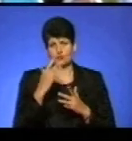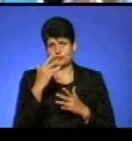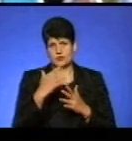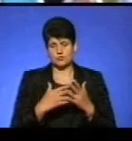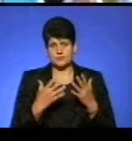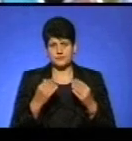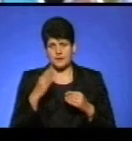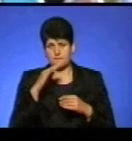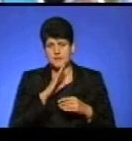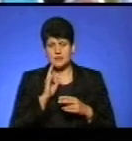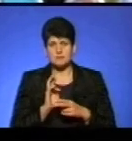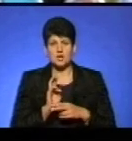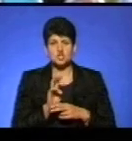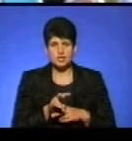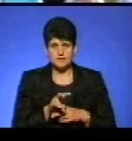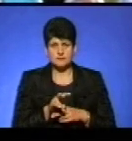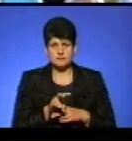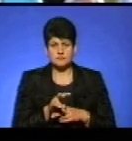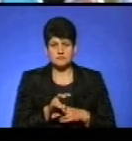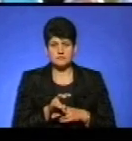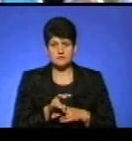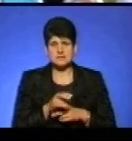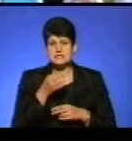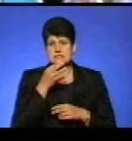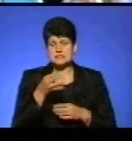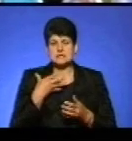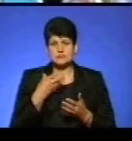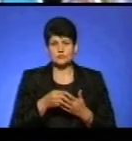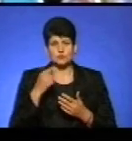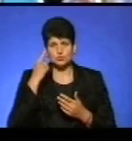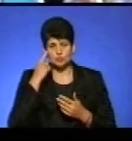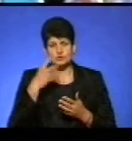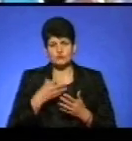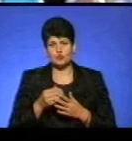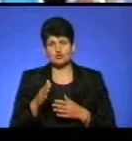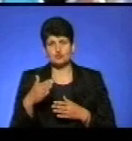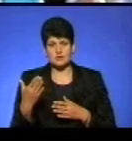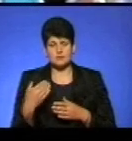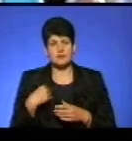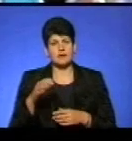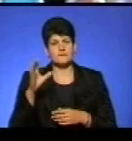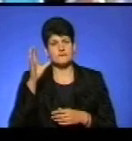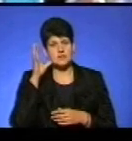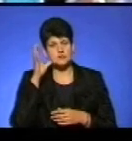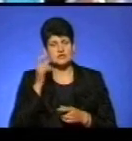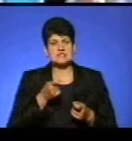І батьки прийшли, тому просто висловили свою думку зі своєї сторони. Ми вислухали завідувачу ДНЗ Ромашка,